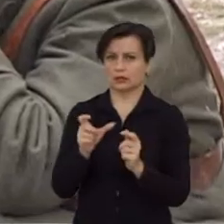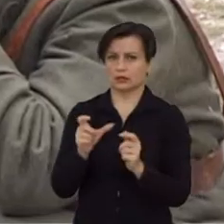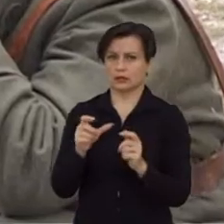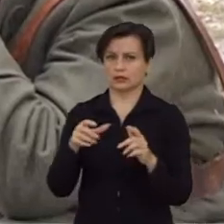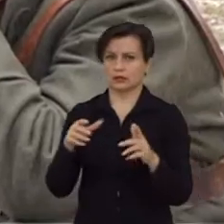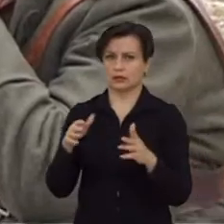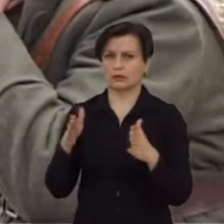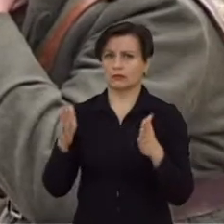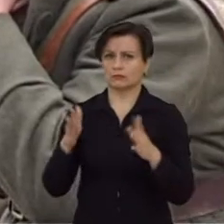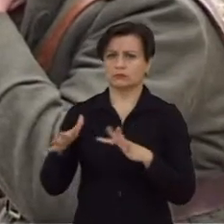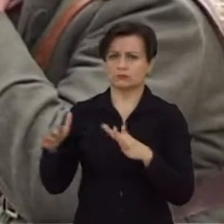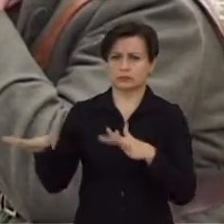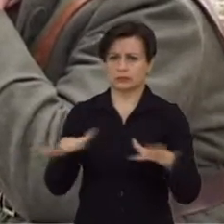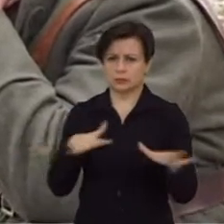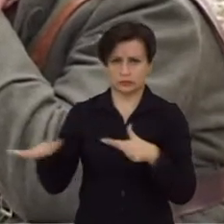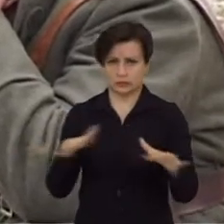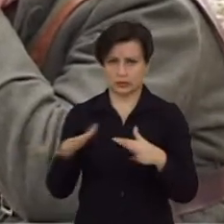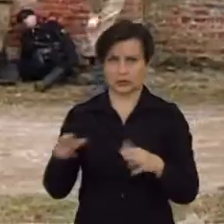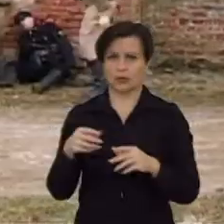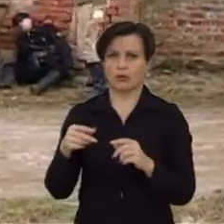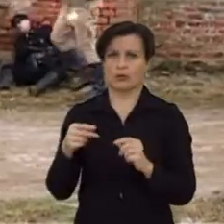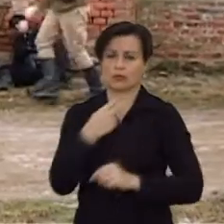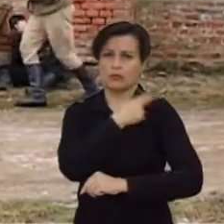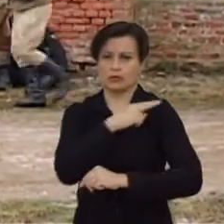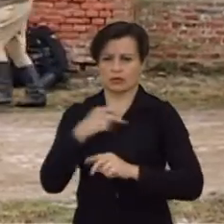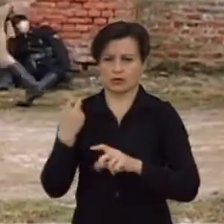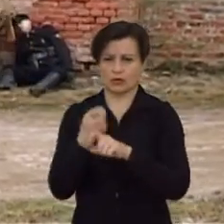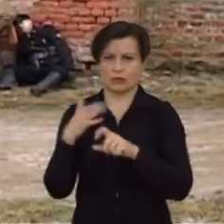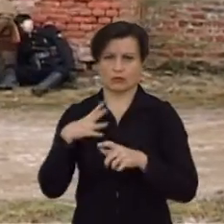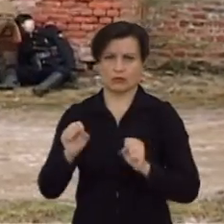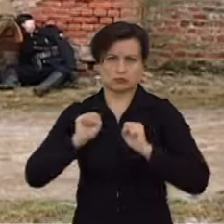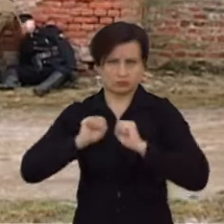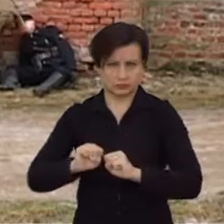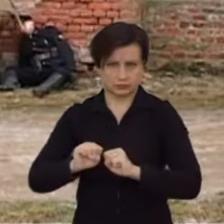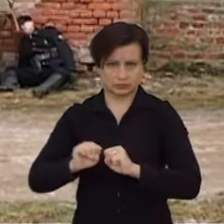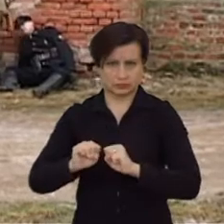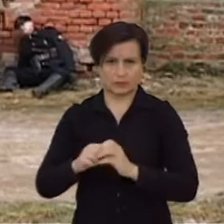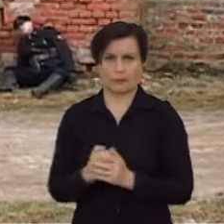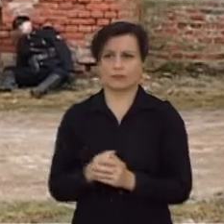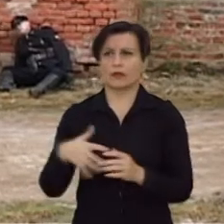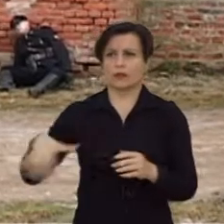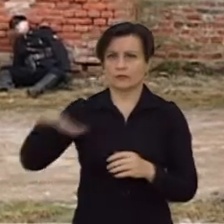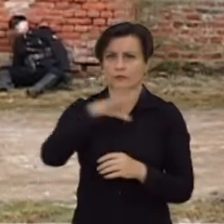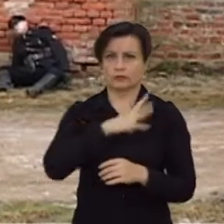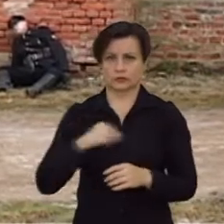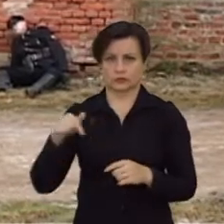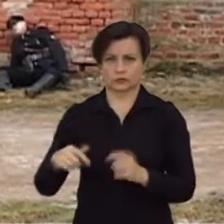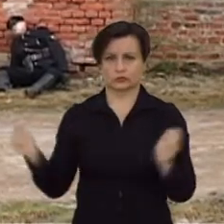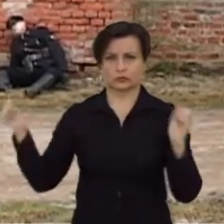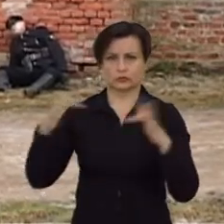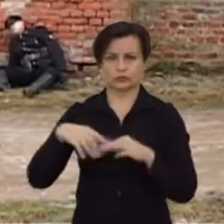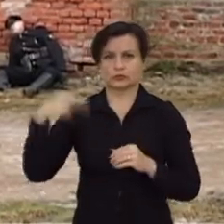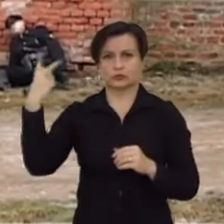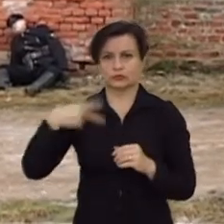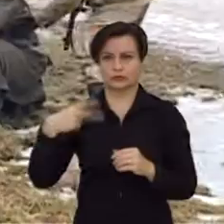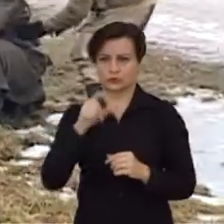partizaninio judėjimo kėdainėse buvo, kurį laiką paralyžuotų. Čia iš viso susirinko apie 20